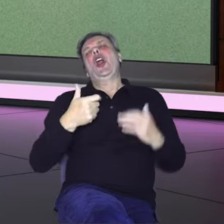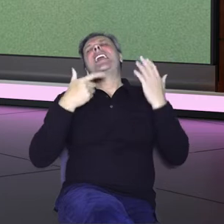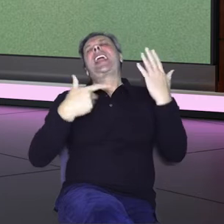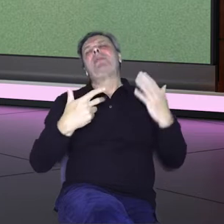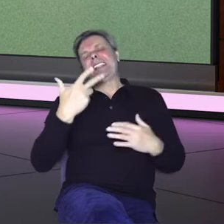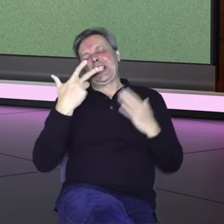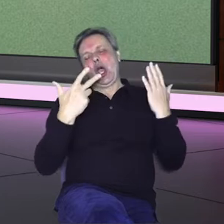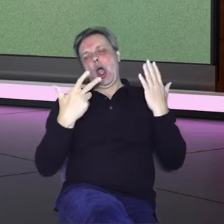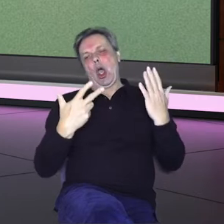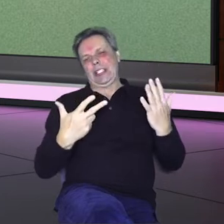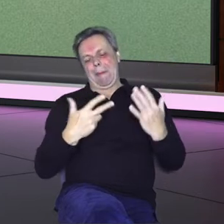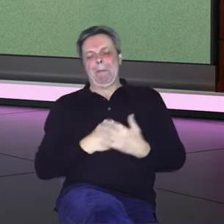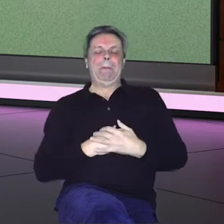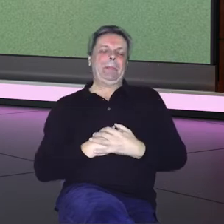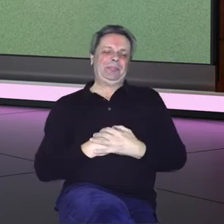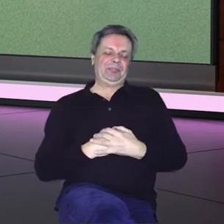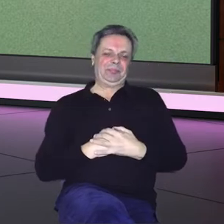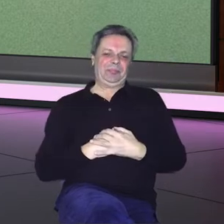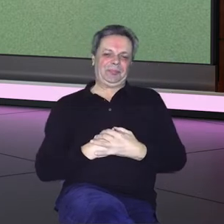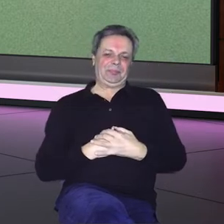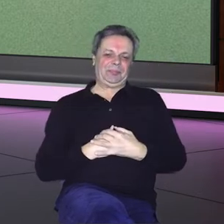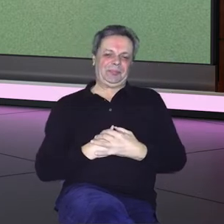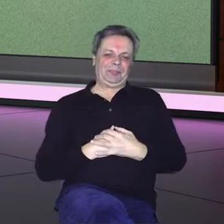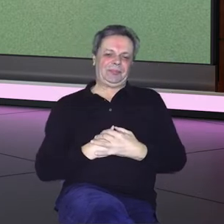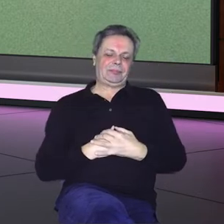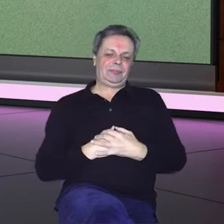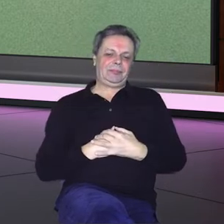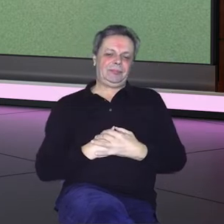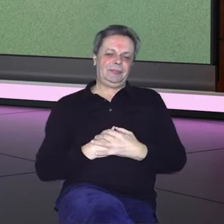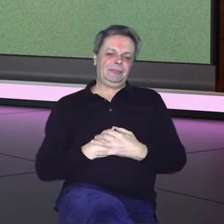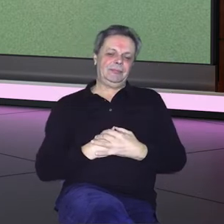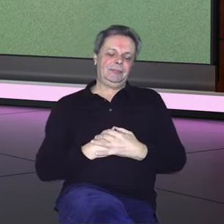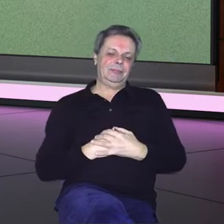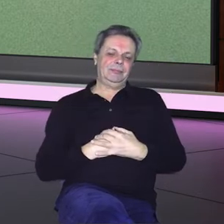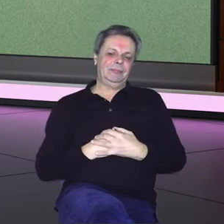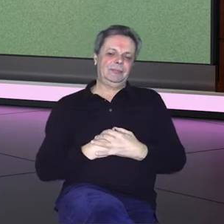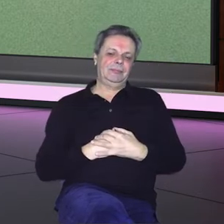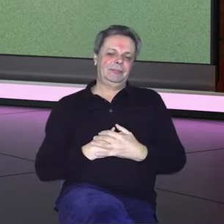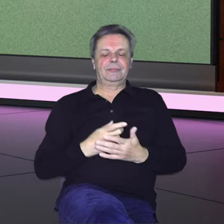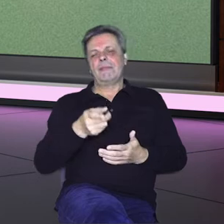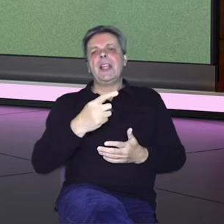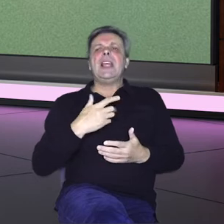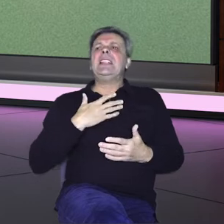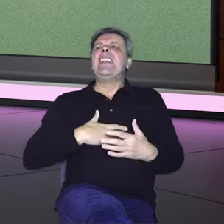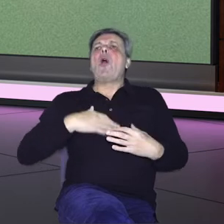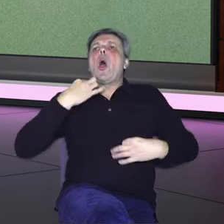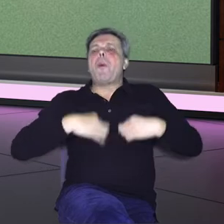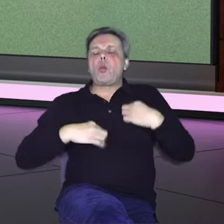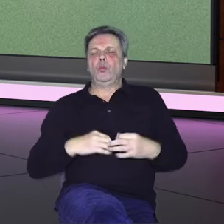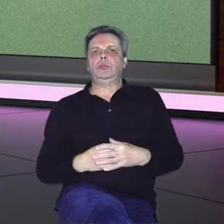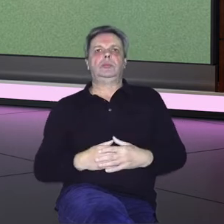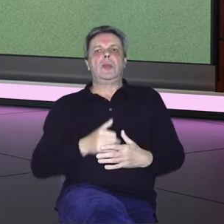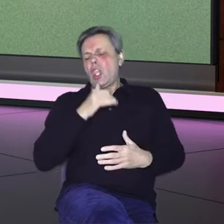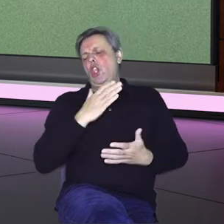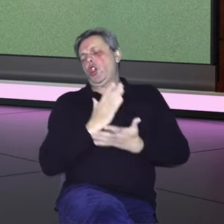Nije se sve, Ma, nije, nije, nije. Nije, nije. Dobro, kažeš, volio si modu. Tako